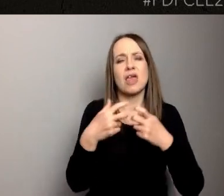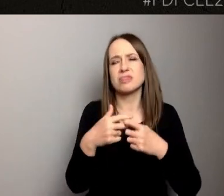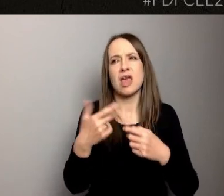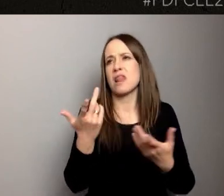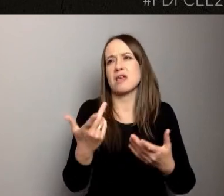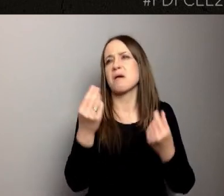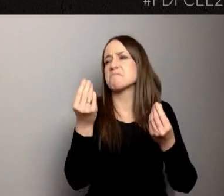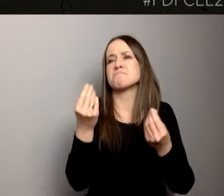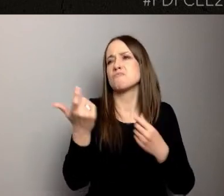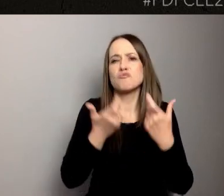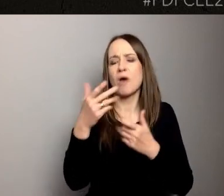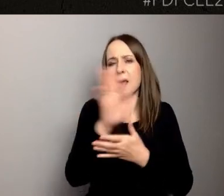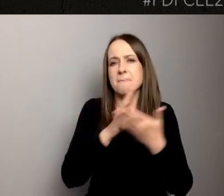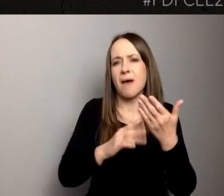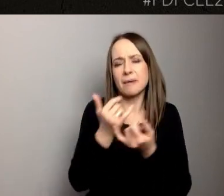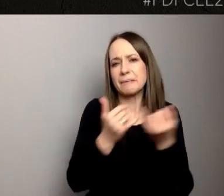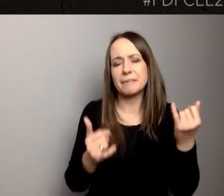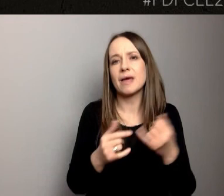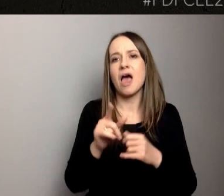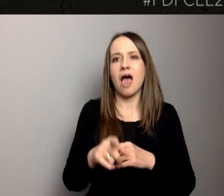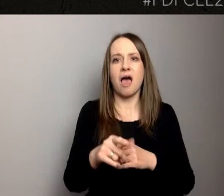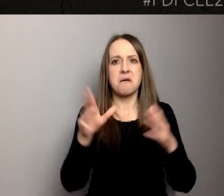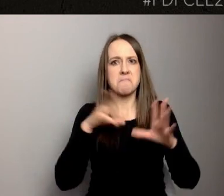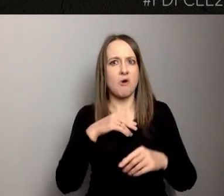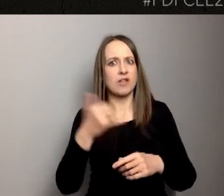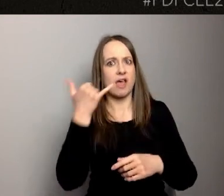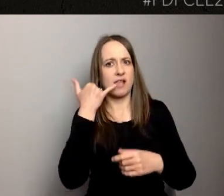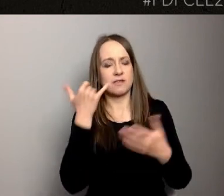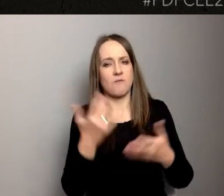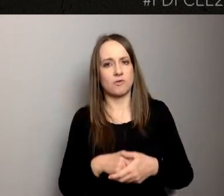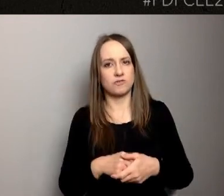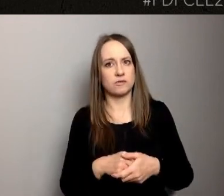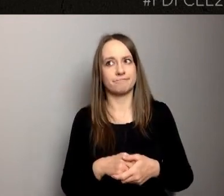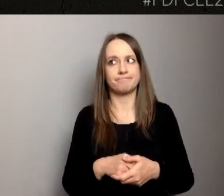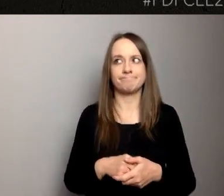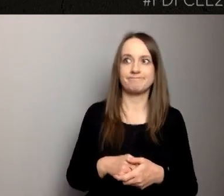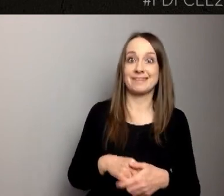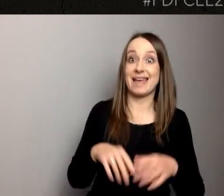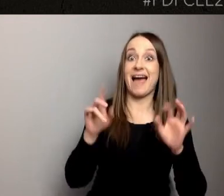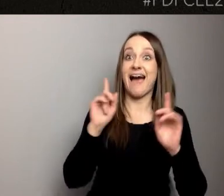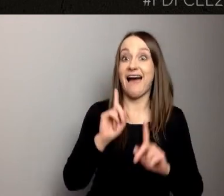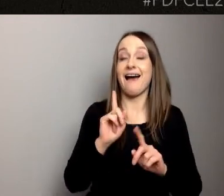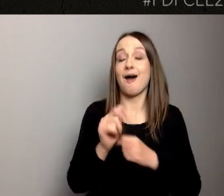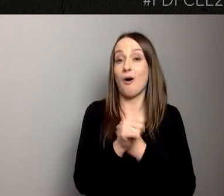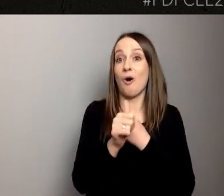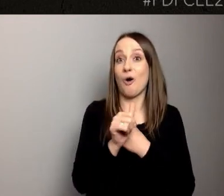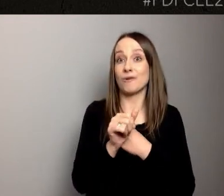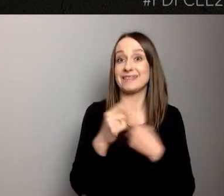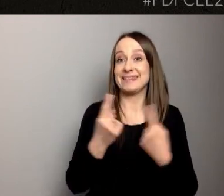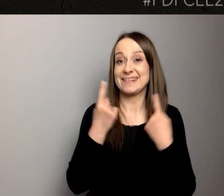Tylko, że urzędy dostały porządnego kopa. I tak naprawdę sytuacja, w której teraz są, nie jest sytuacją do